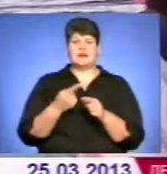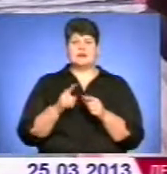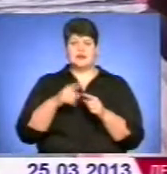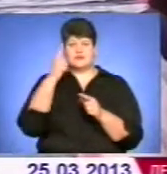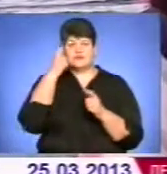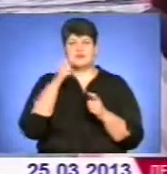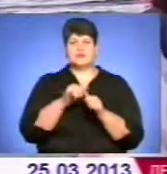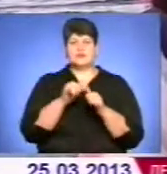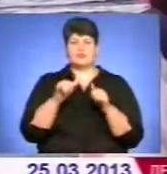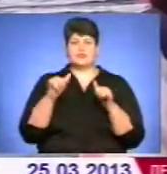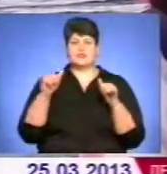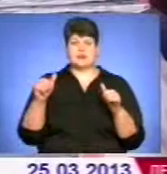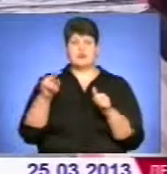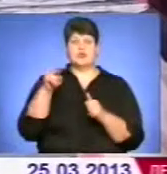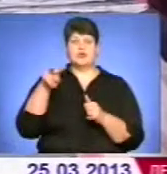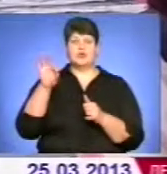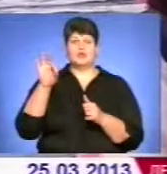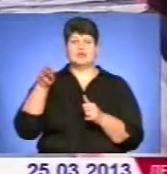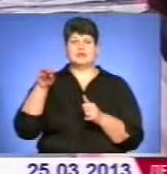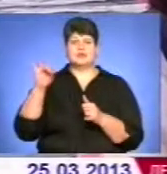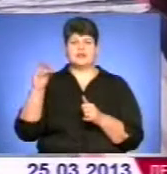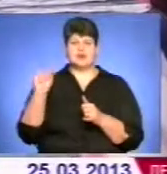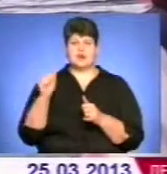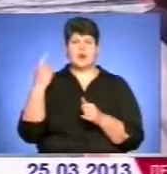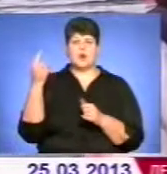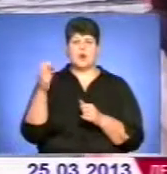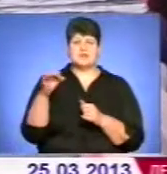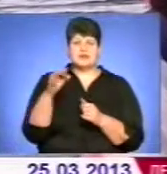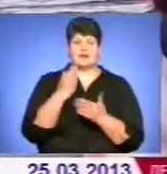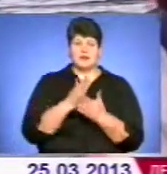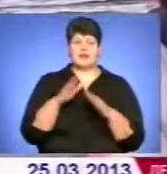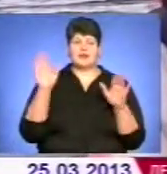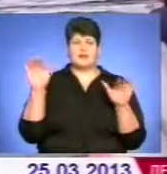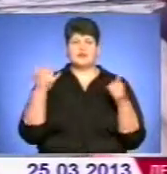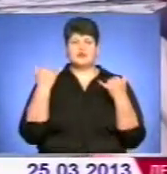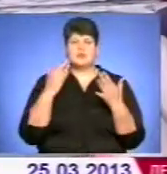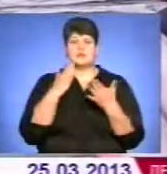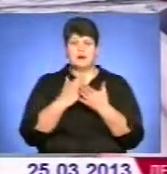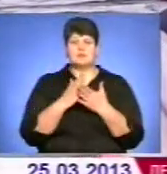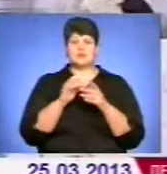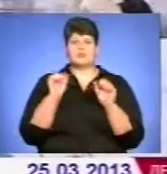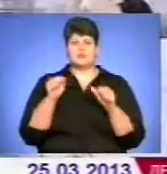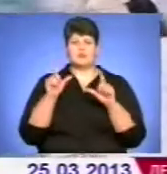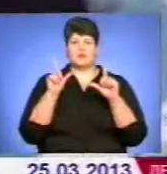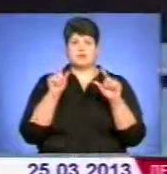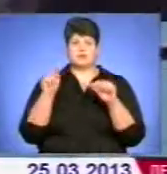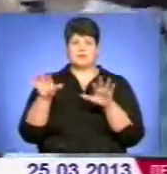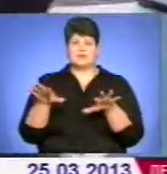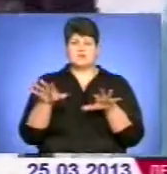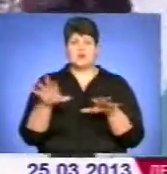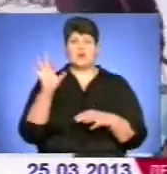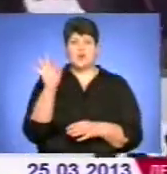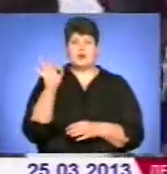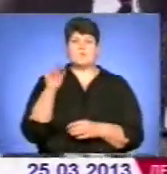поширилася. В Плотичі на озерах також є лелеки. Сьогодні по можливості ми об'їдемо ті місця. Ольга Прохоренко